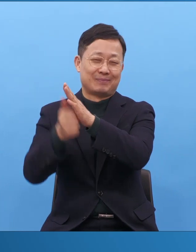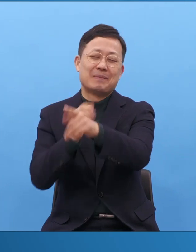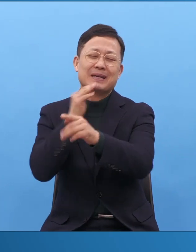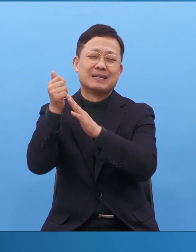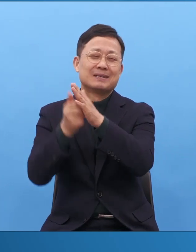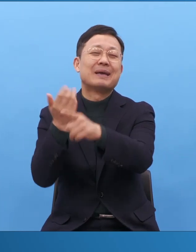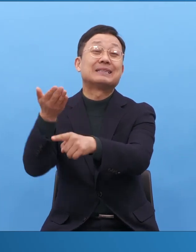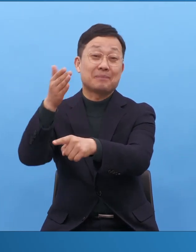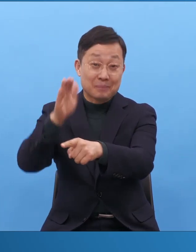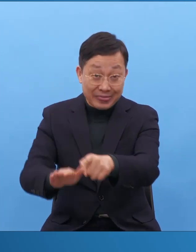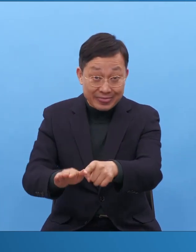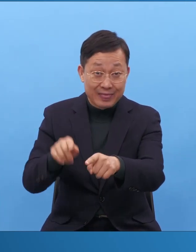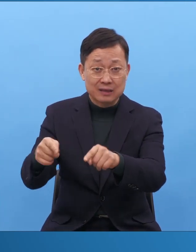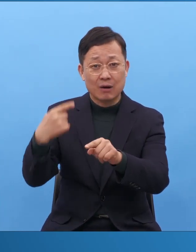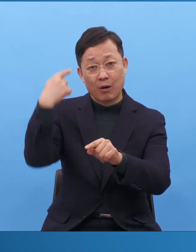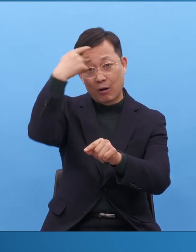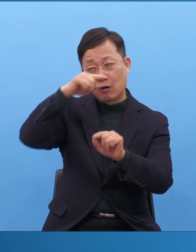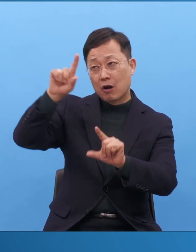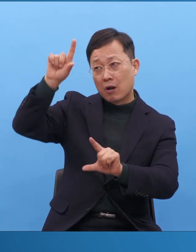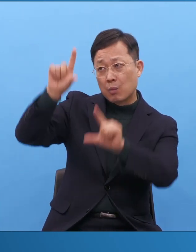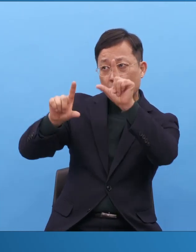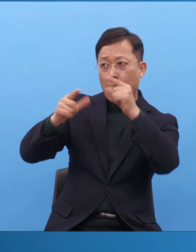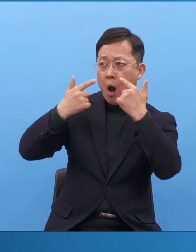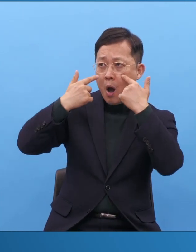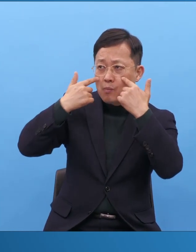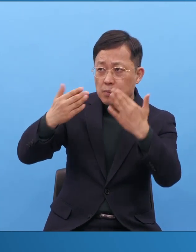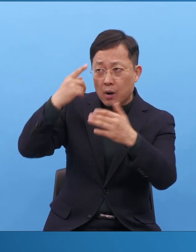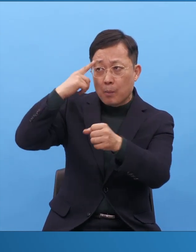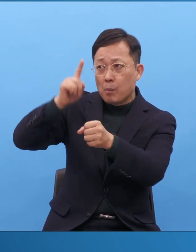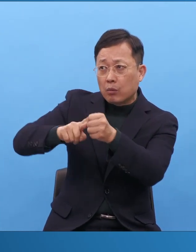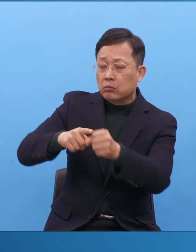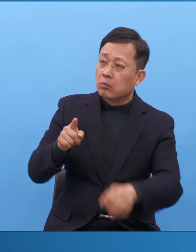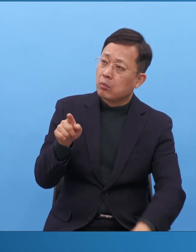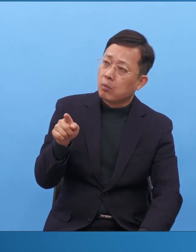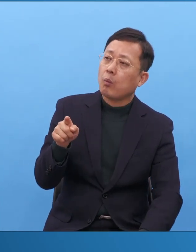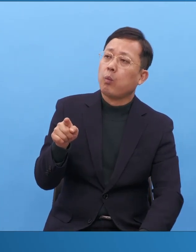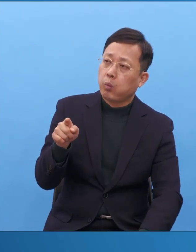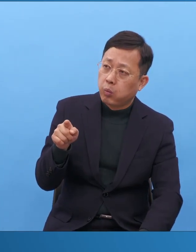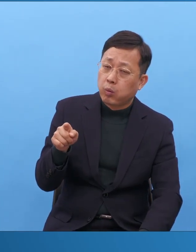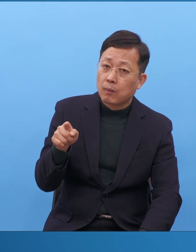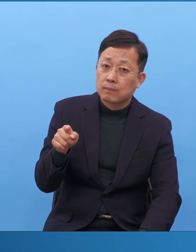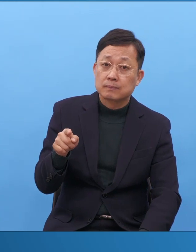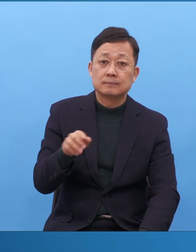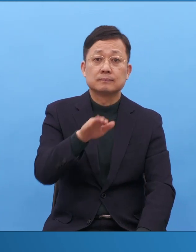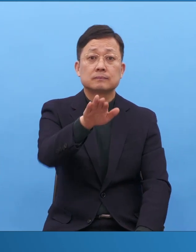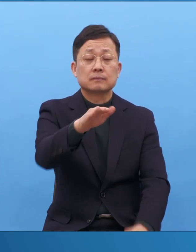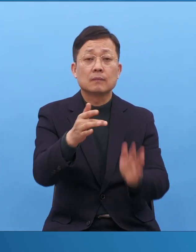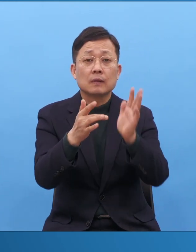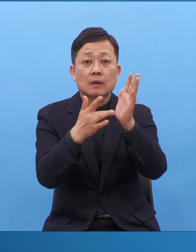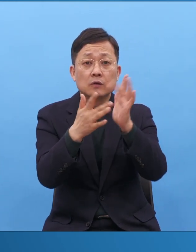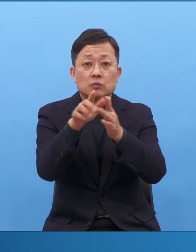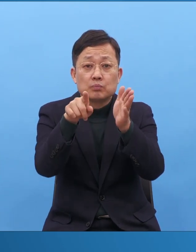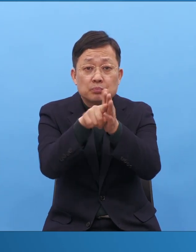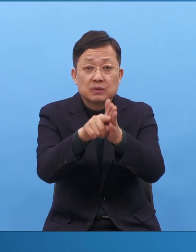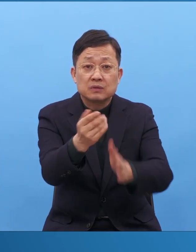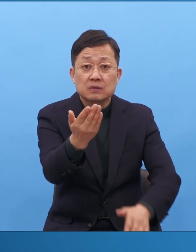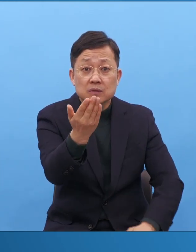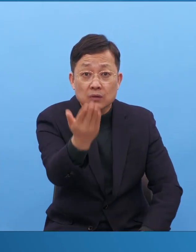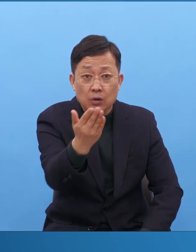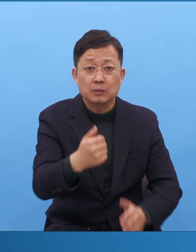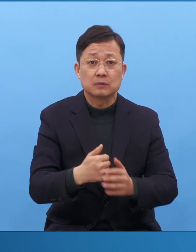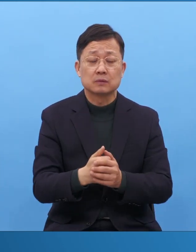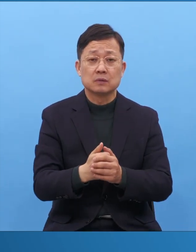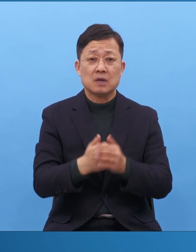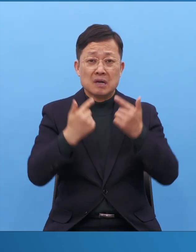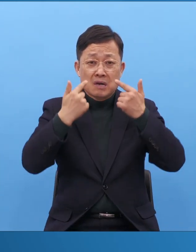그러나 우리 기독 산업이라는 사람이요. 확실한 내 인생과 교회를 살린 모든 메세지가